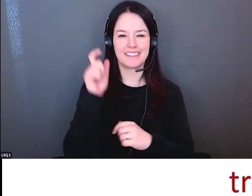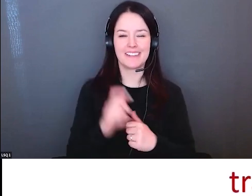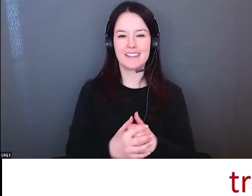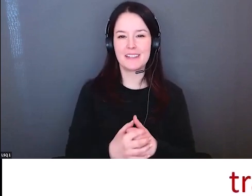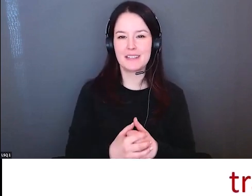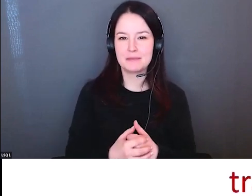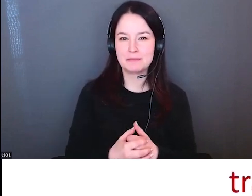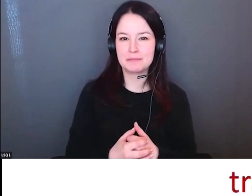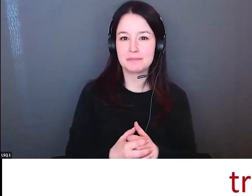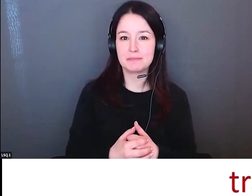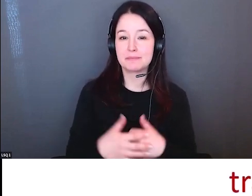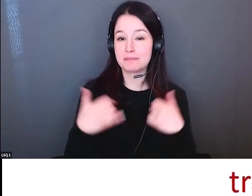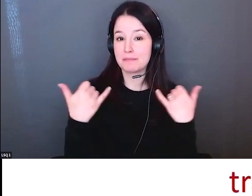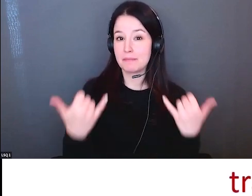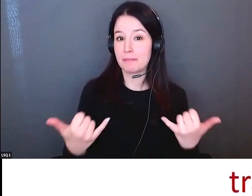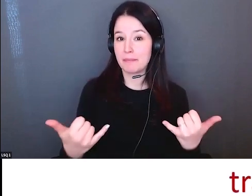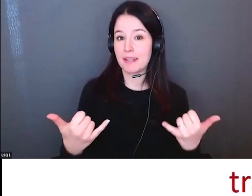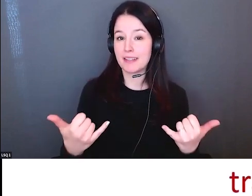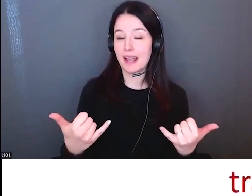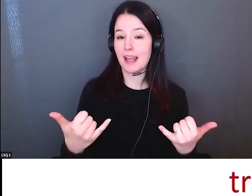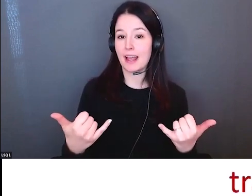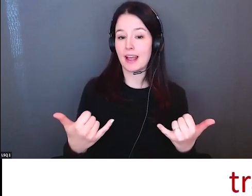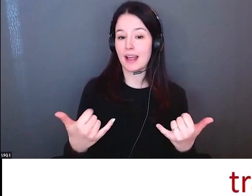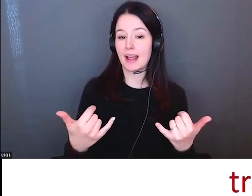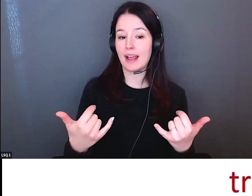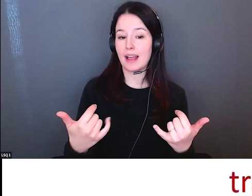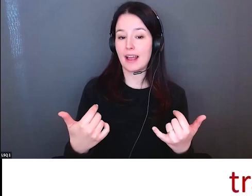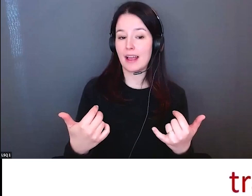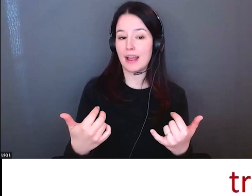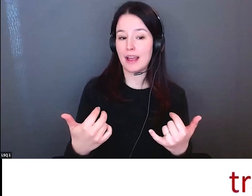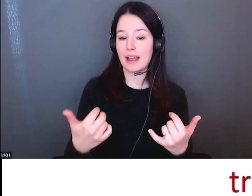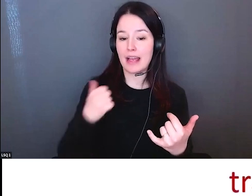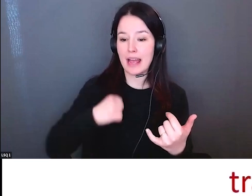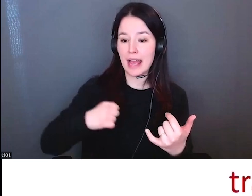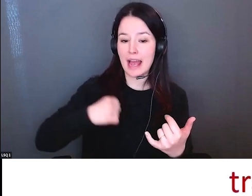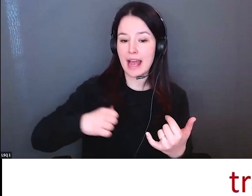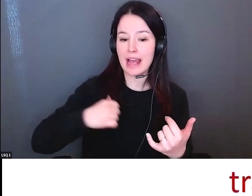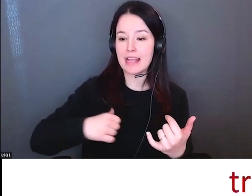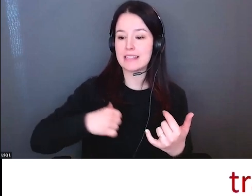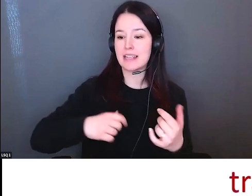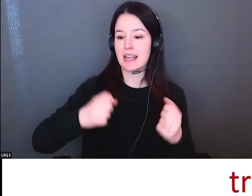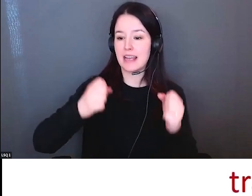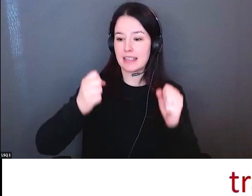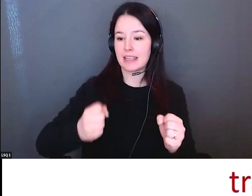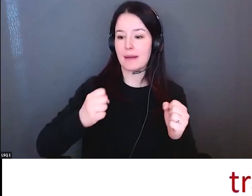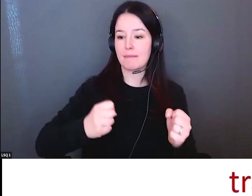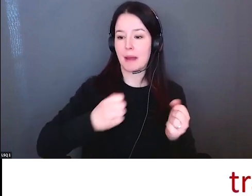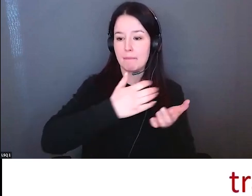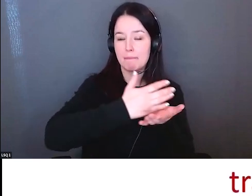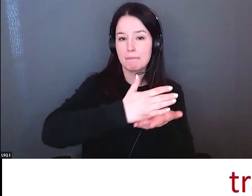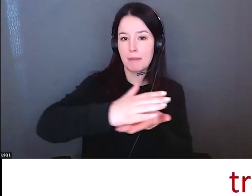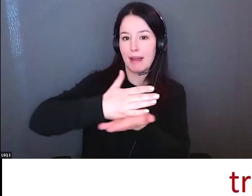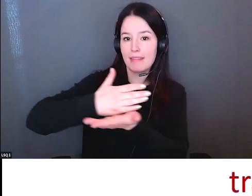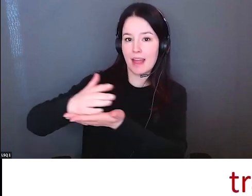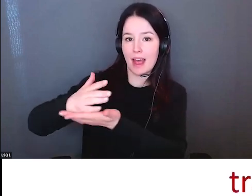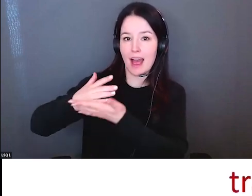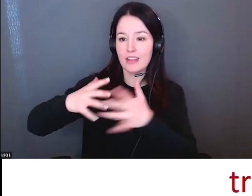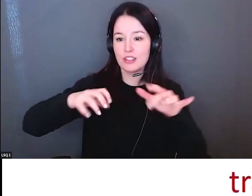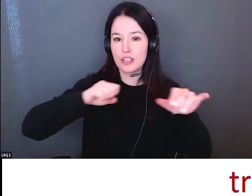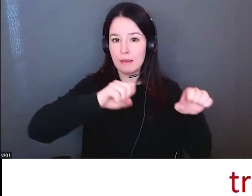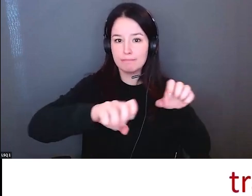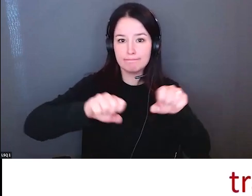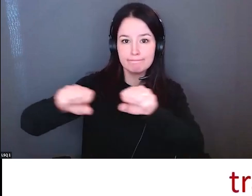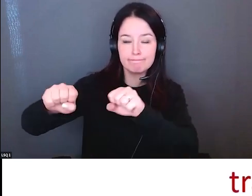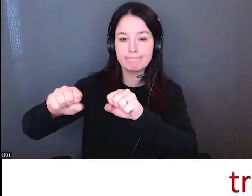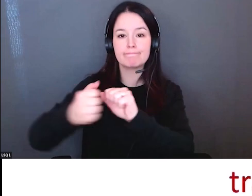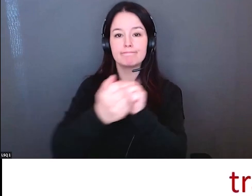en quoi consiste une approche de transformation par opposition à l'approche d'intégration et bien ceci est plus cohérent